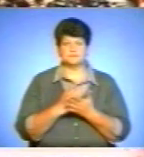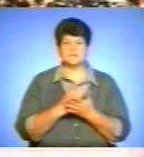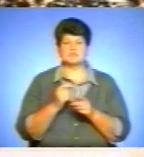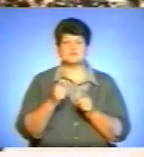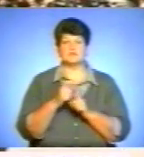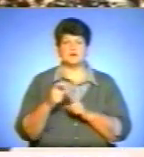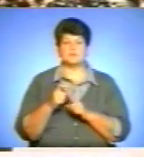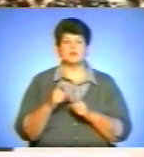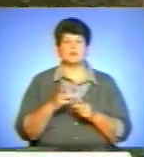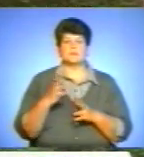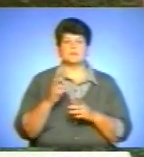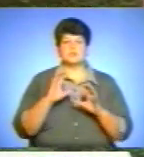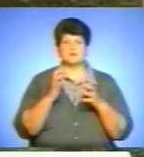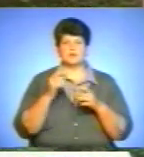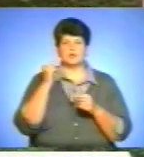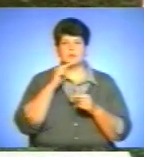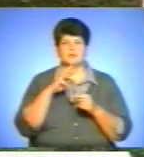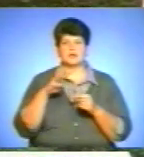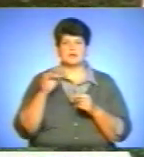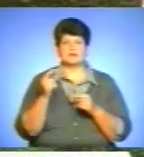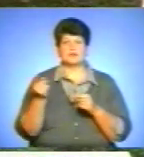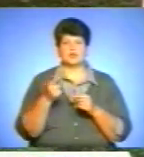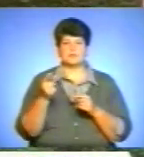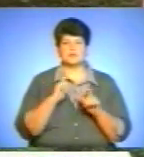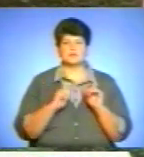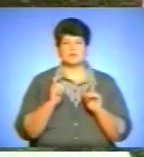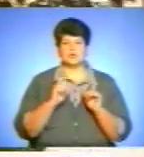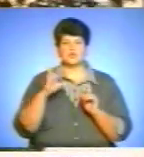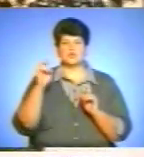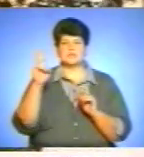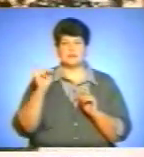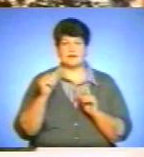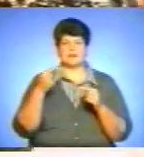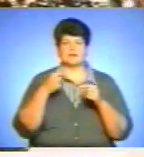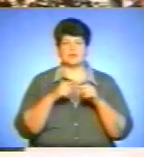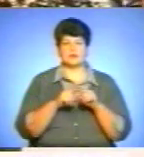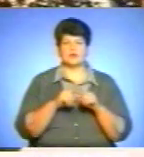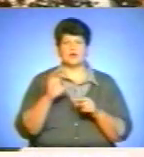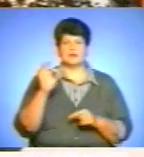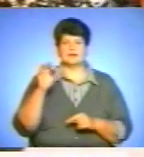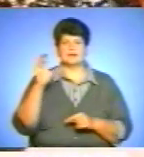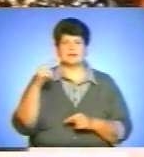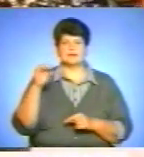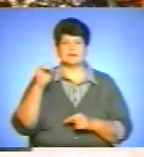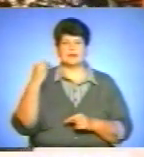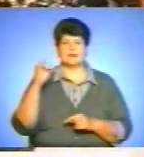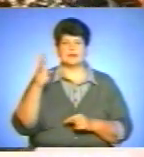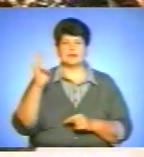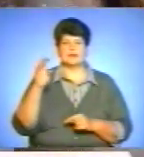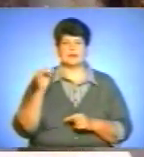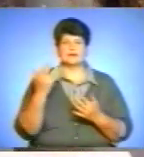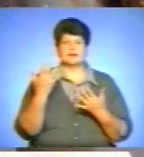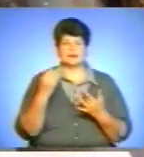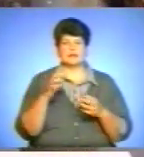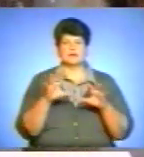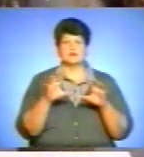Центра кафедри міжнародної економіки і маркетингу Тернопільського інституту соціальних технологій Олени Дейнеки, кількість безпритульних собак не